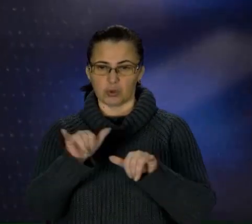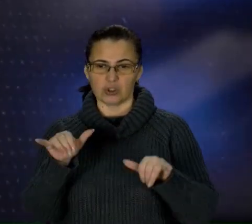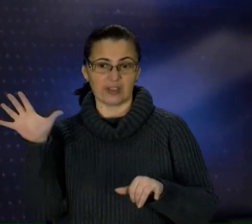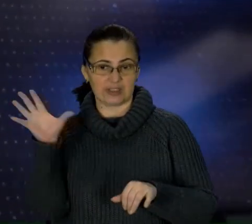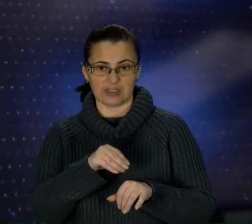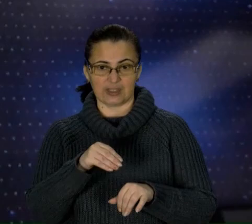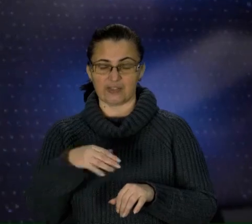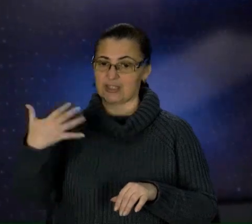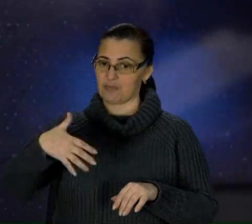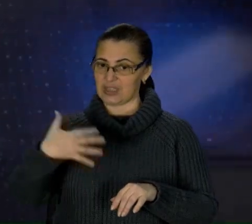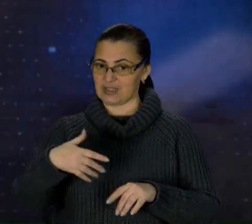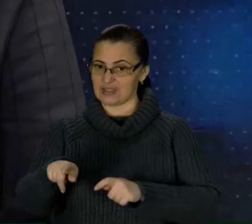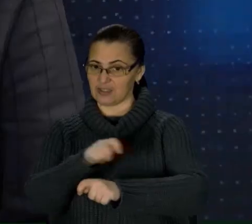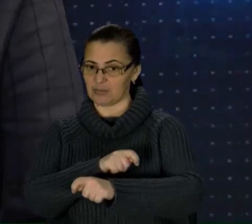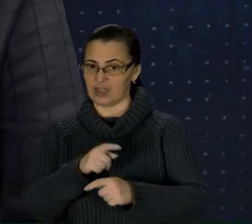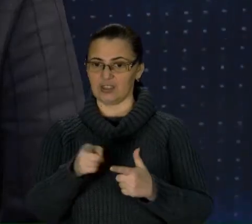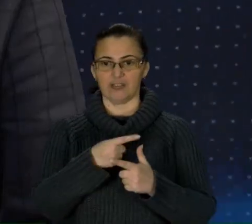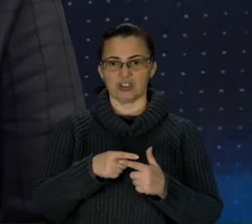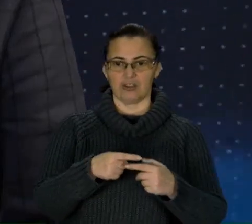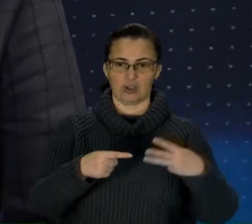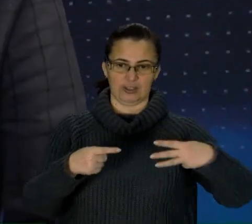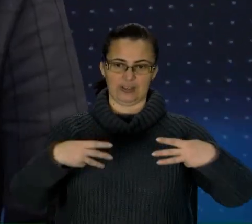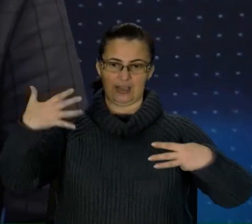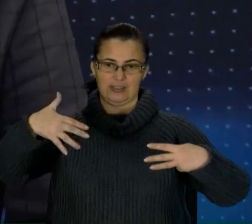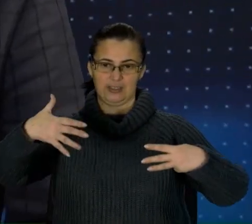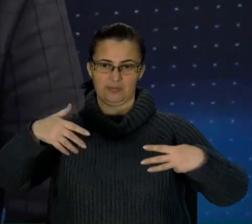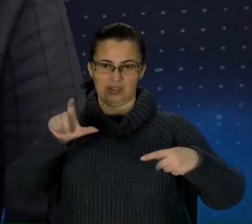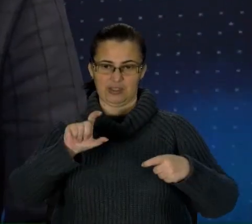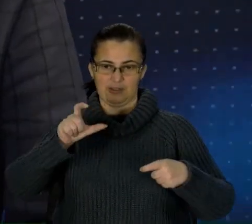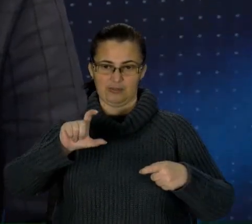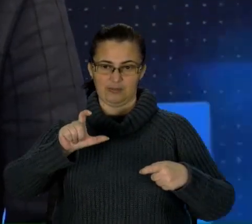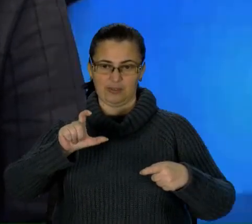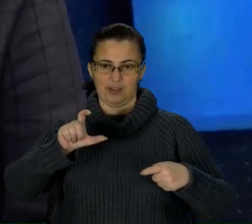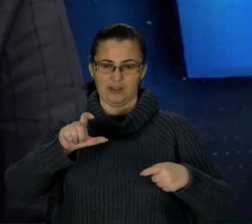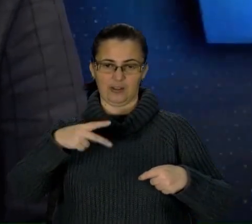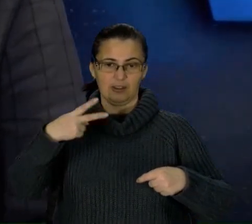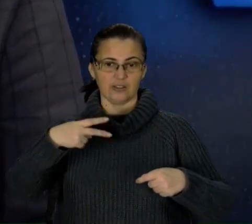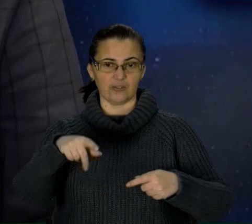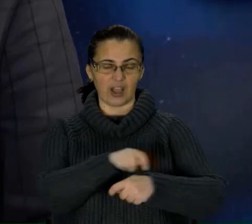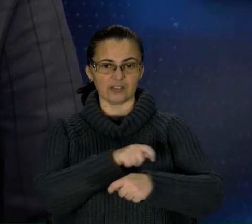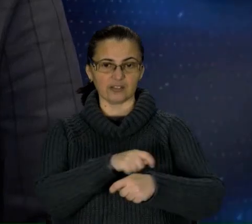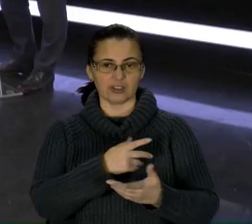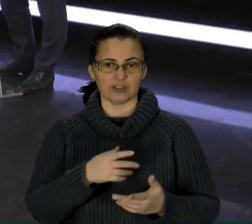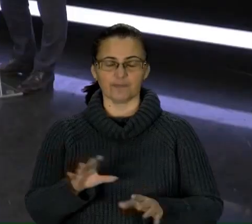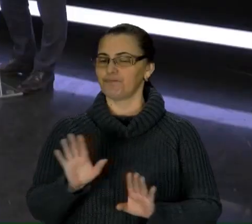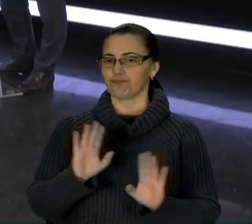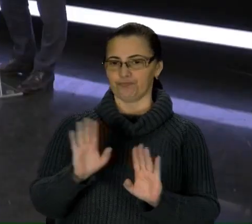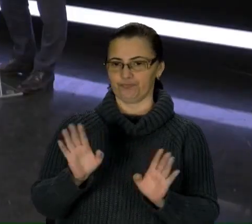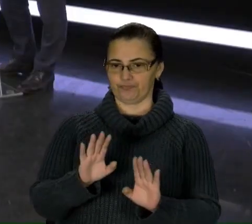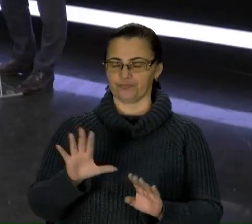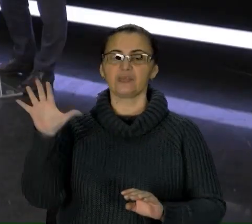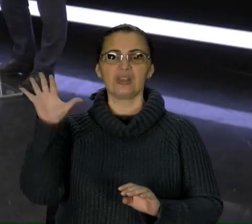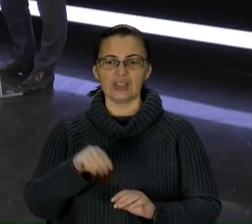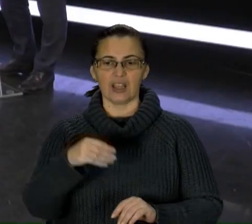залишок 20%? На весь, на всі 50 квадратів. Але тут не варто говорити тільки про 50 квадратів, тому що є